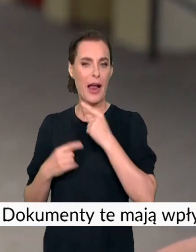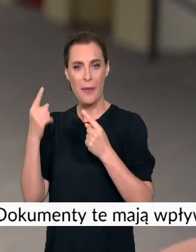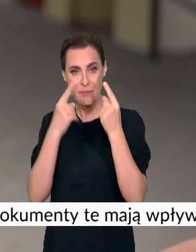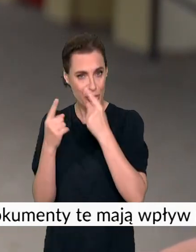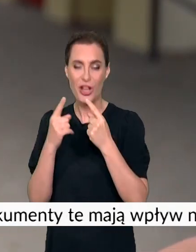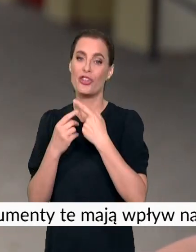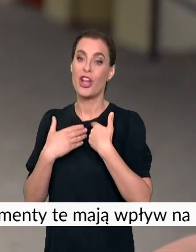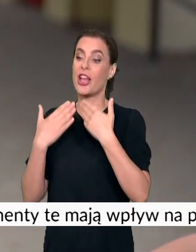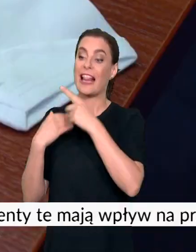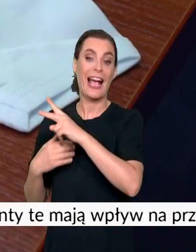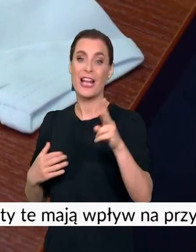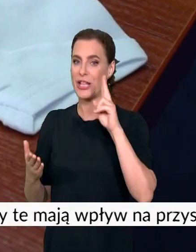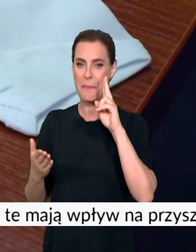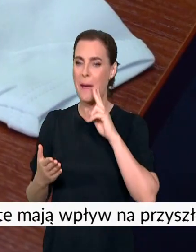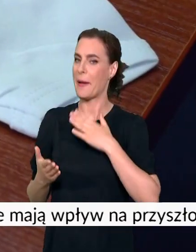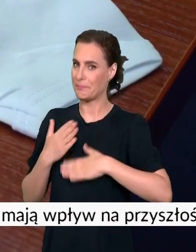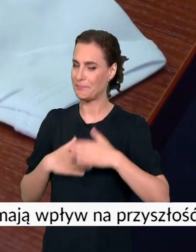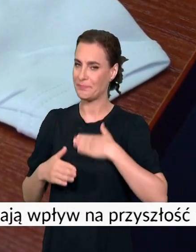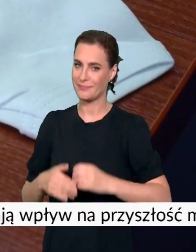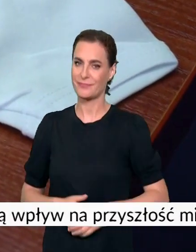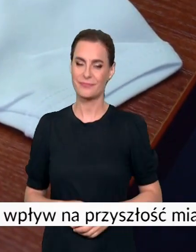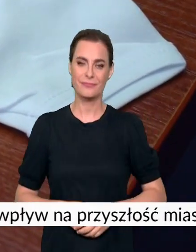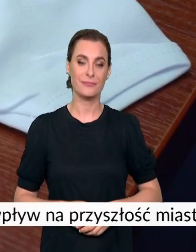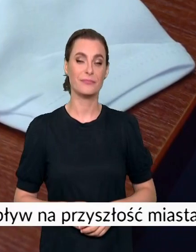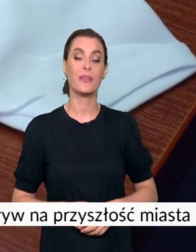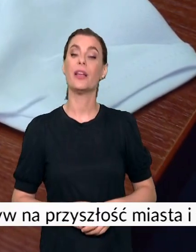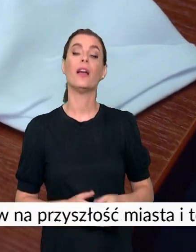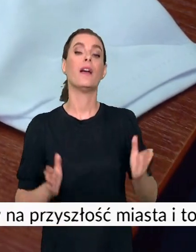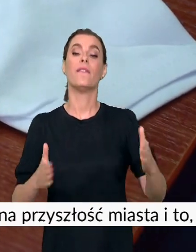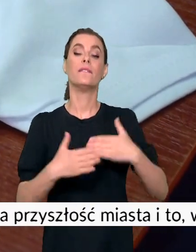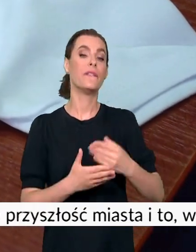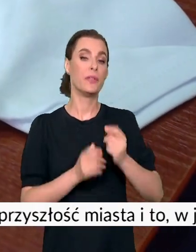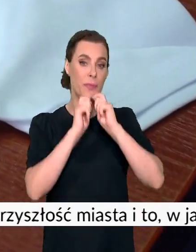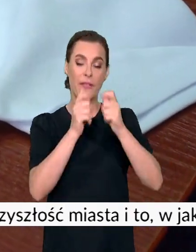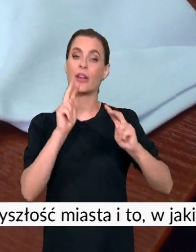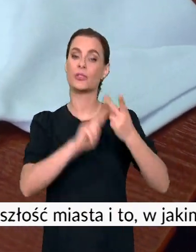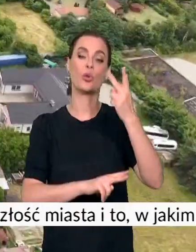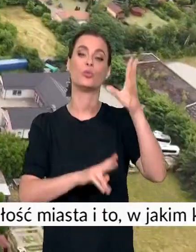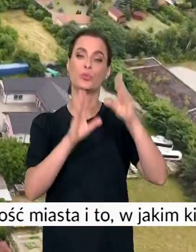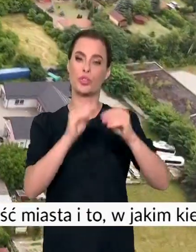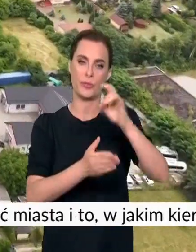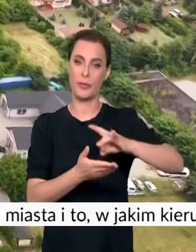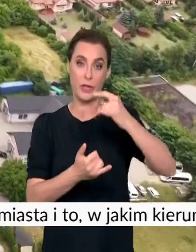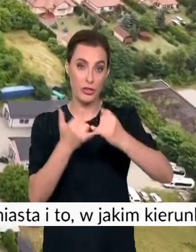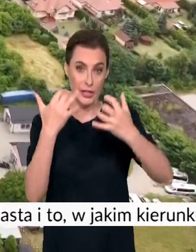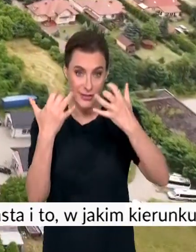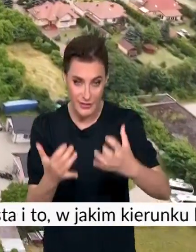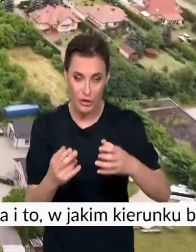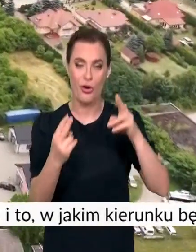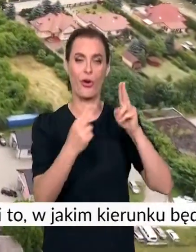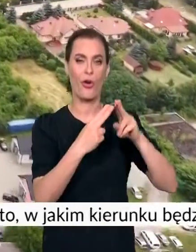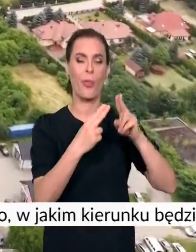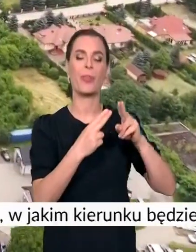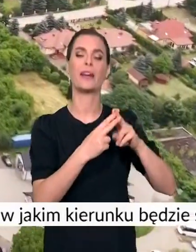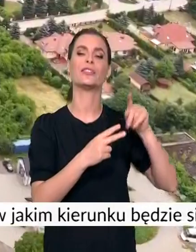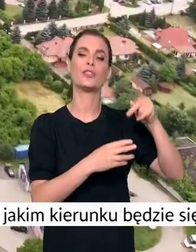zastrzyk dla każdej mamy jest jak najbardziej okej. Wyprawka finansowana jest z budżetu gminy. Aby ją dostać wystarczy skontaktować się z Wydziałem